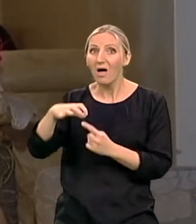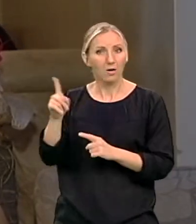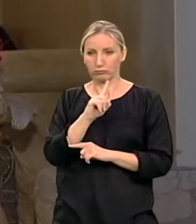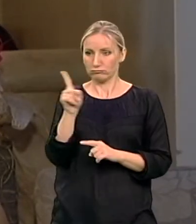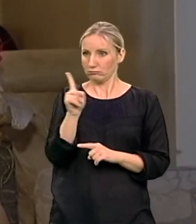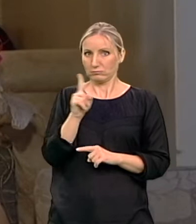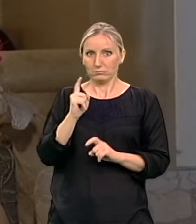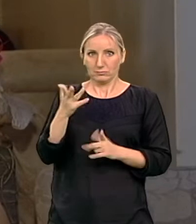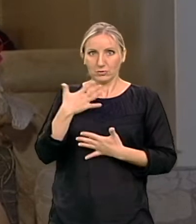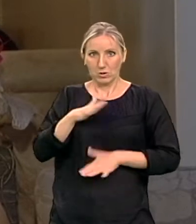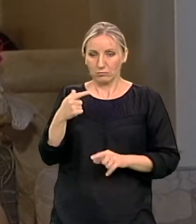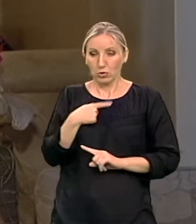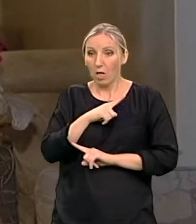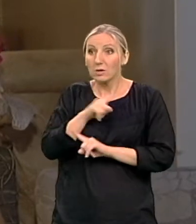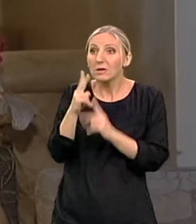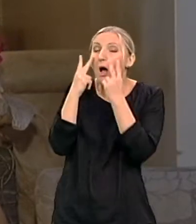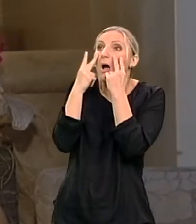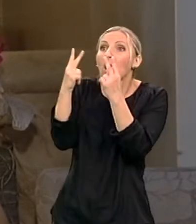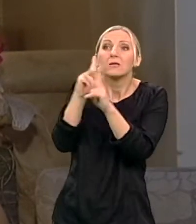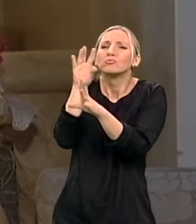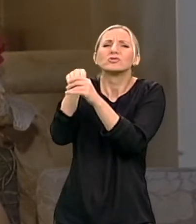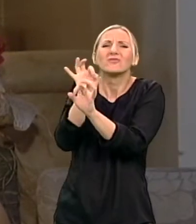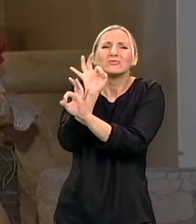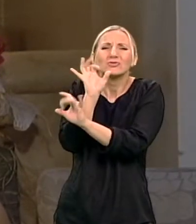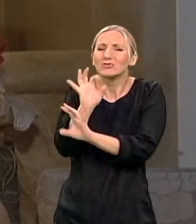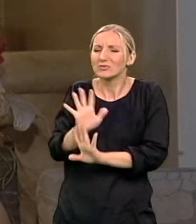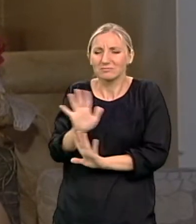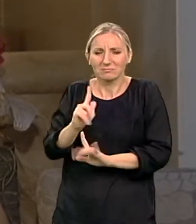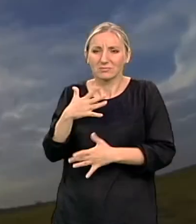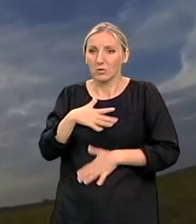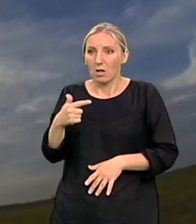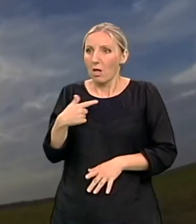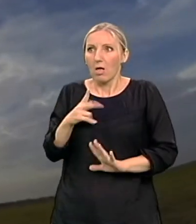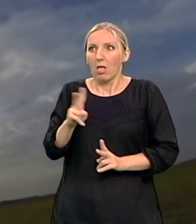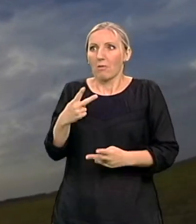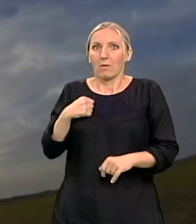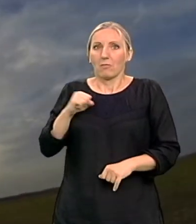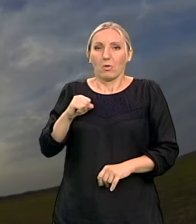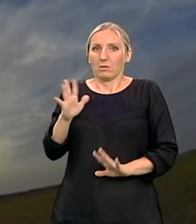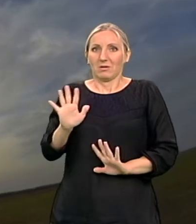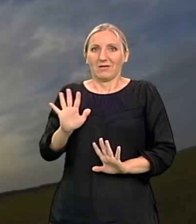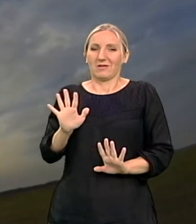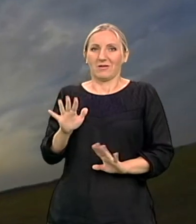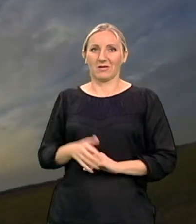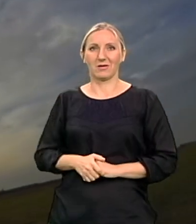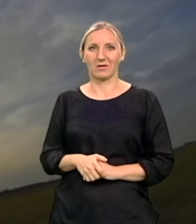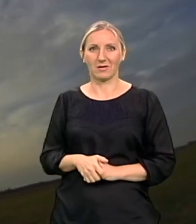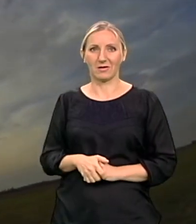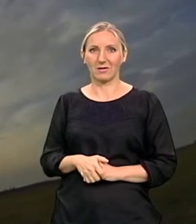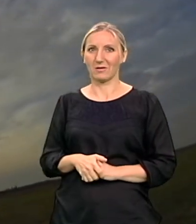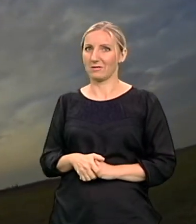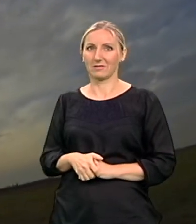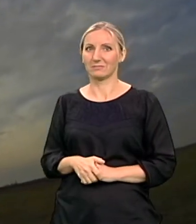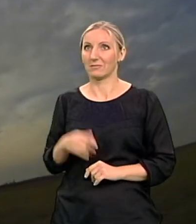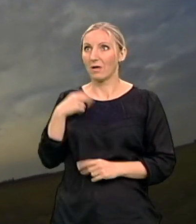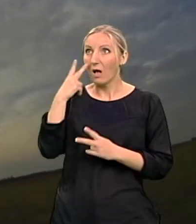Ja svoži nisam želo ni da učestujem u tome. Ja se jednostavno ne znam kako bi to... Da podneo? Da, da budem tamo dolik da gledam kada će vam